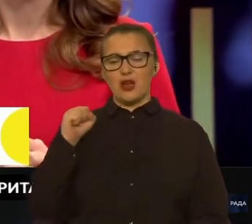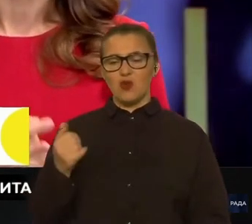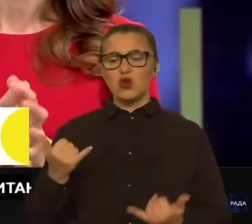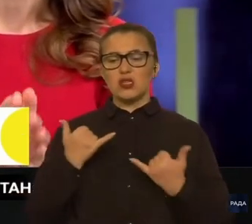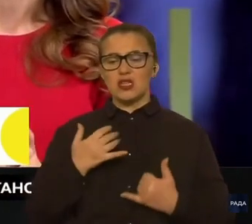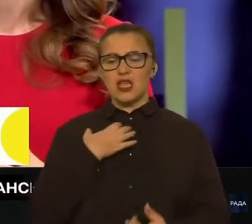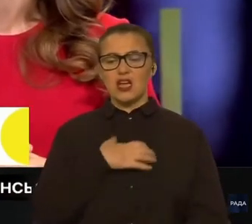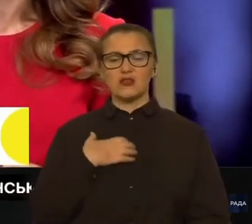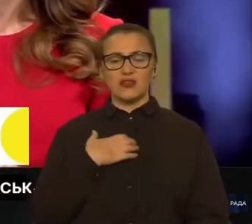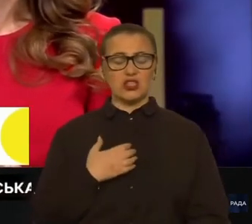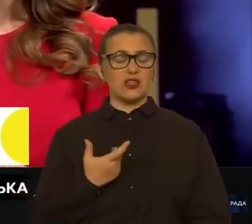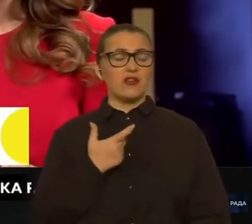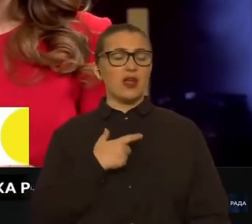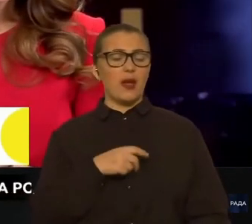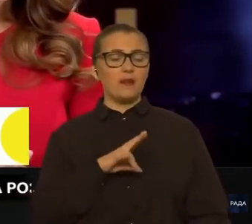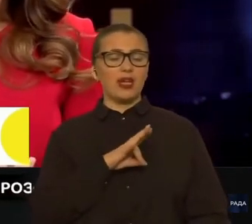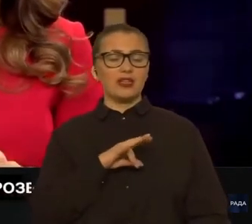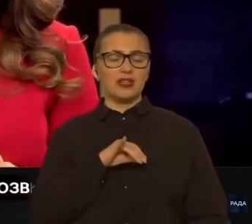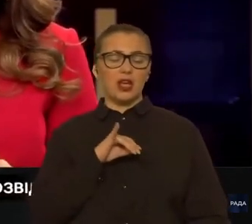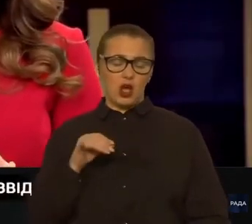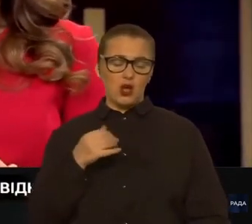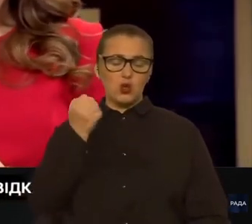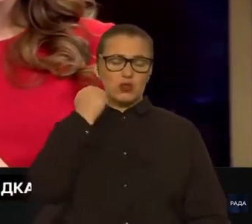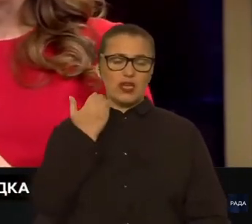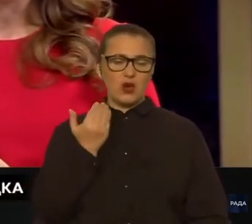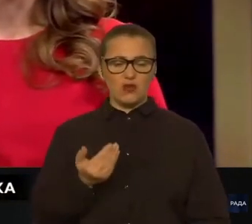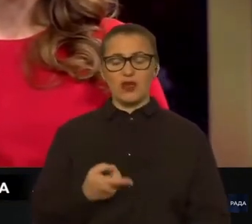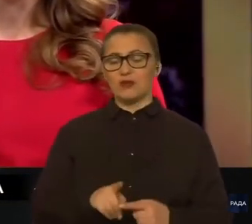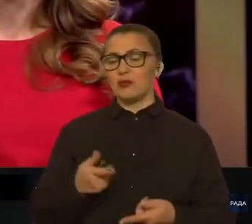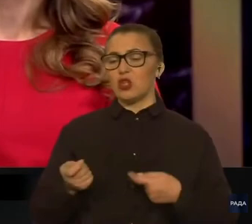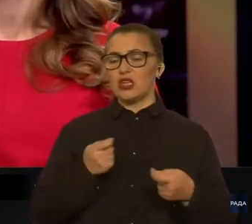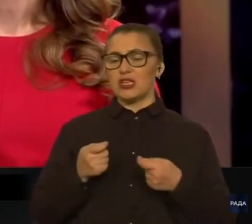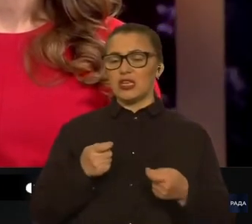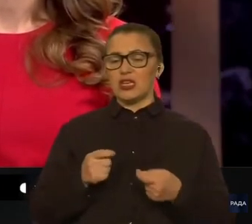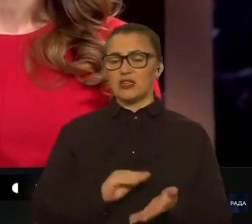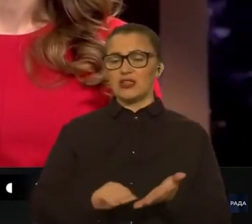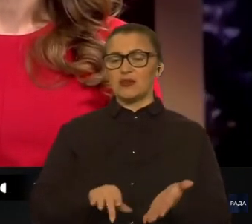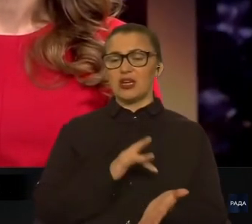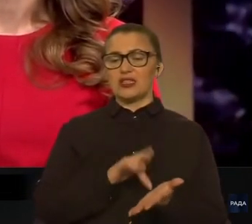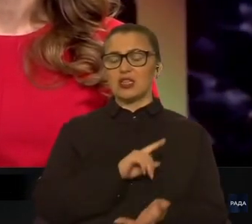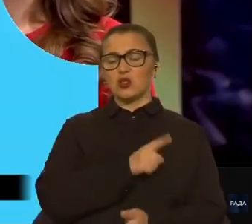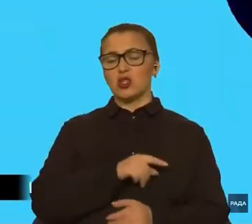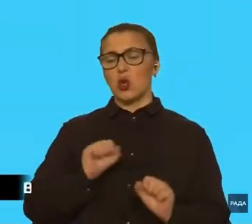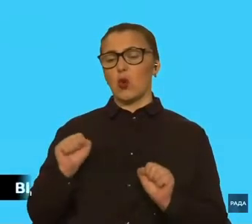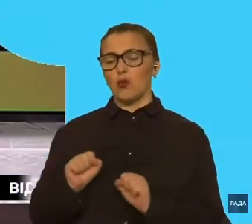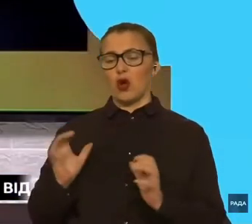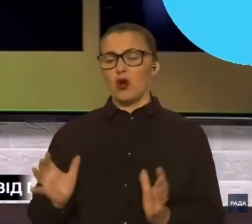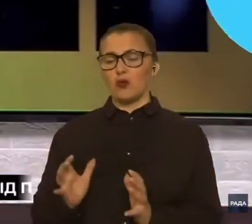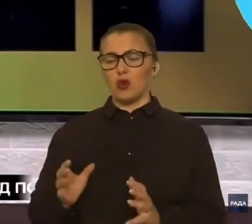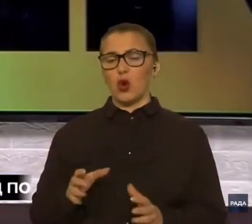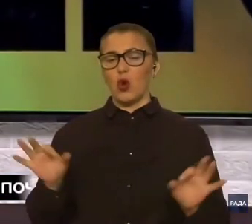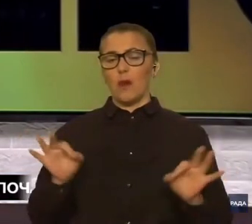важливі в цьому питанні. Пані Наталю, дякую вам за інформацію. Наталя Гуменюк, керівниця прес-центру сил охорони та оборони оперативного командування «Південь».